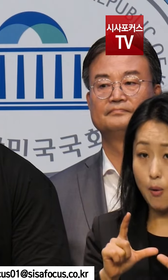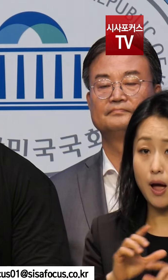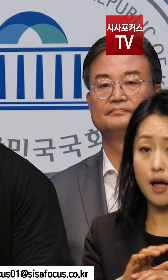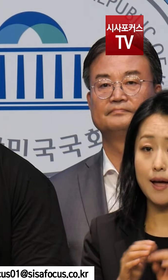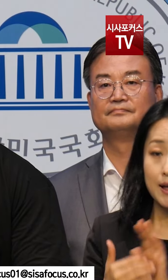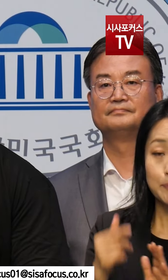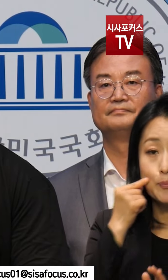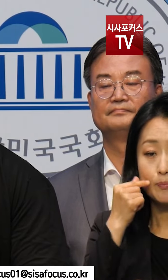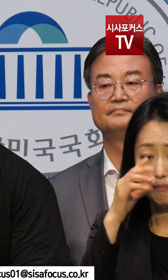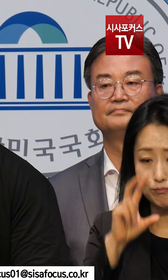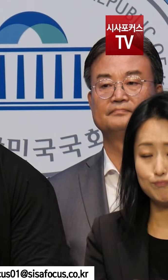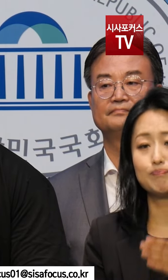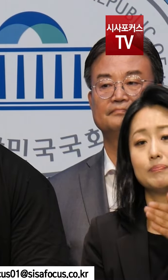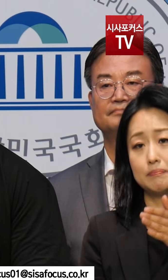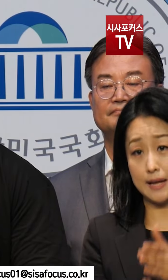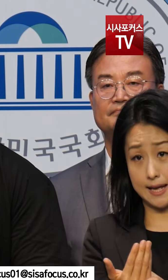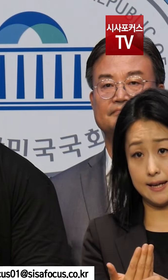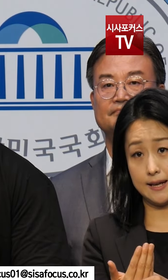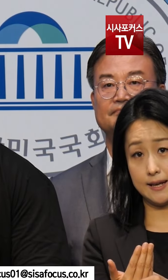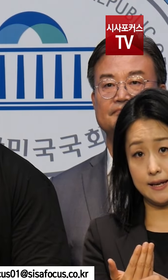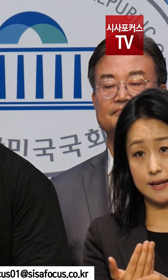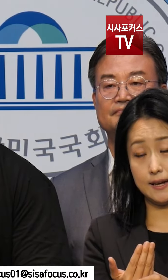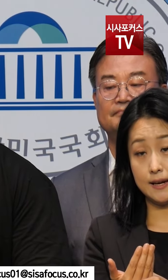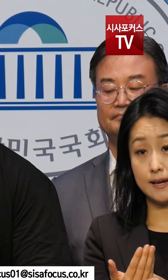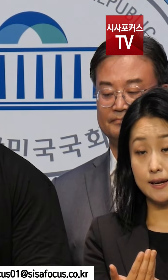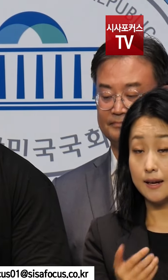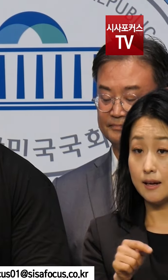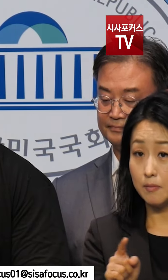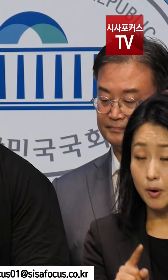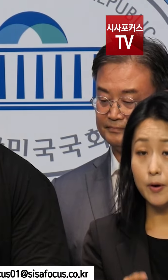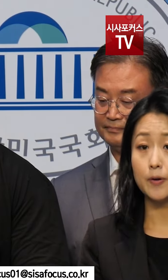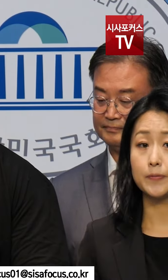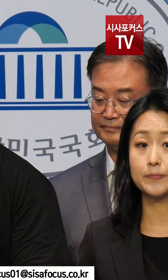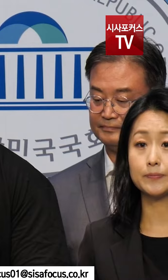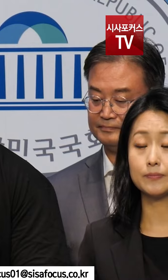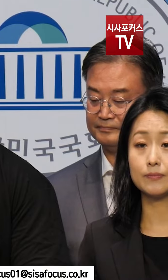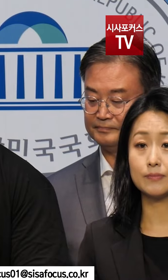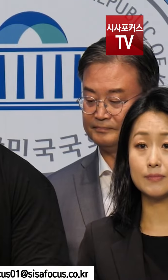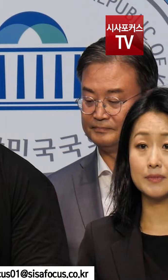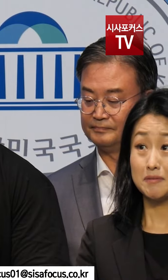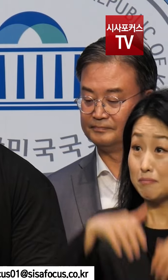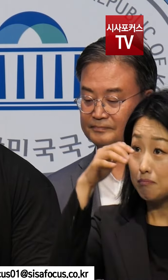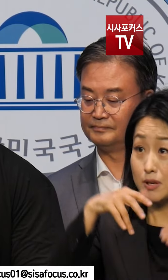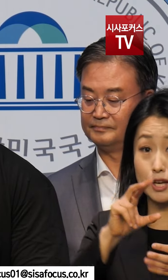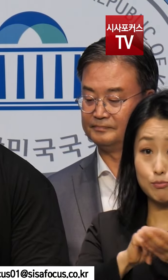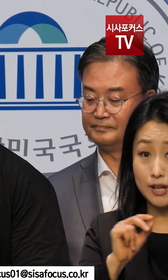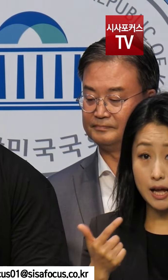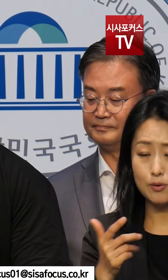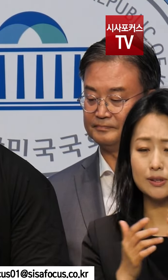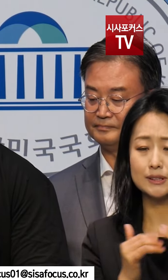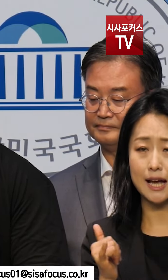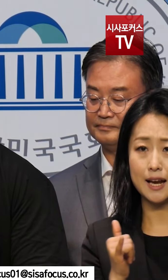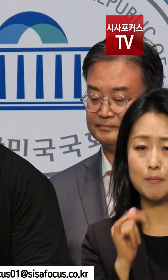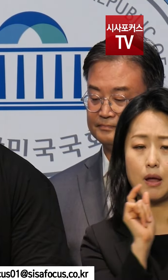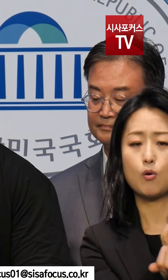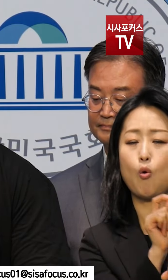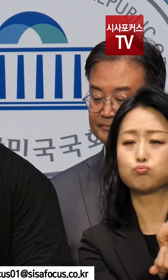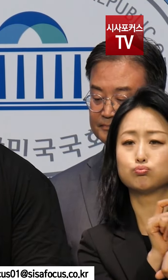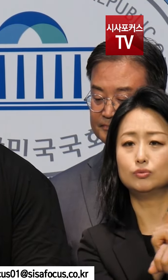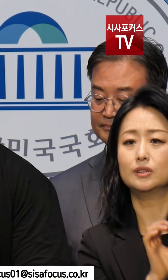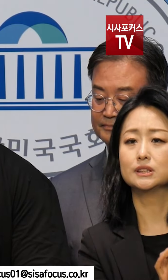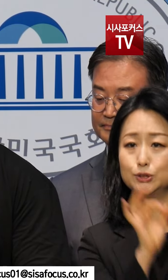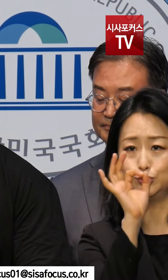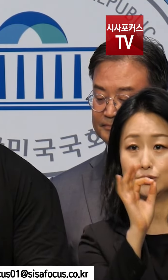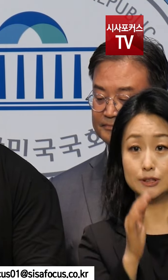않으므로 발생했다는 결론을 내렸습니다. 이 사고는 단순한 재해가 아닌 관제로 인한 사고로 이제는 그